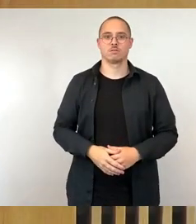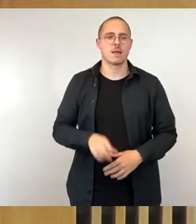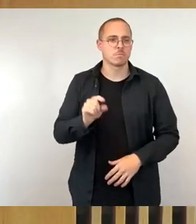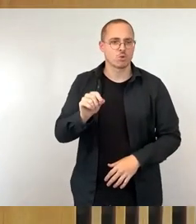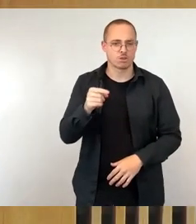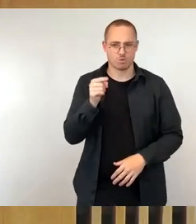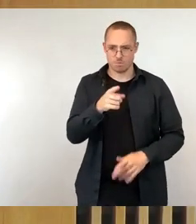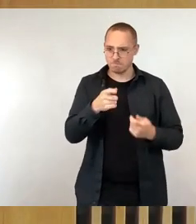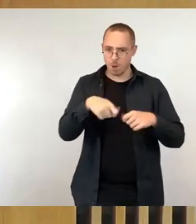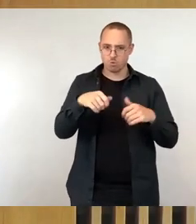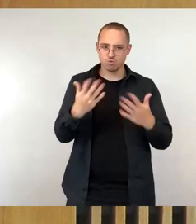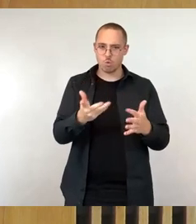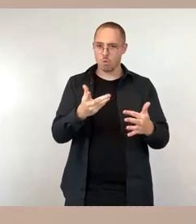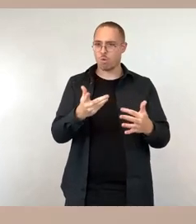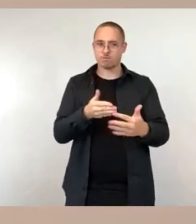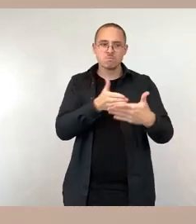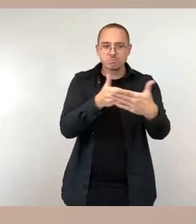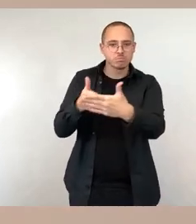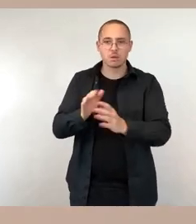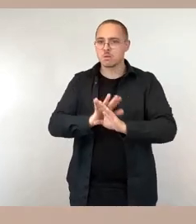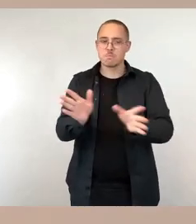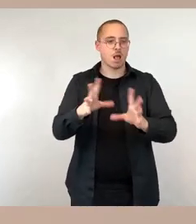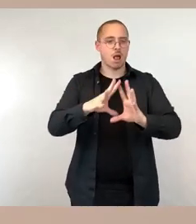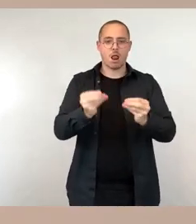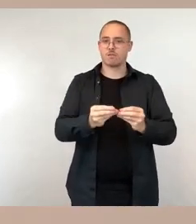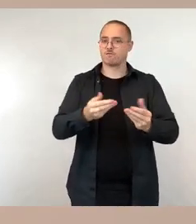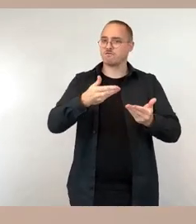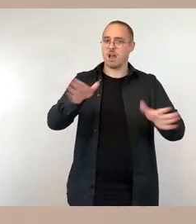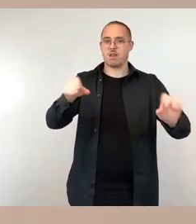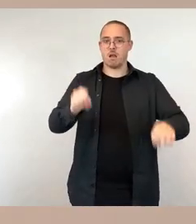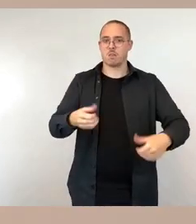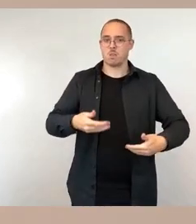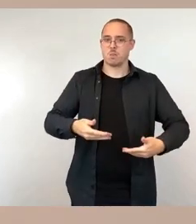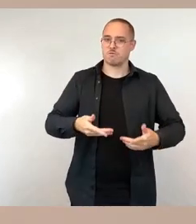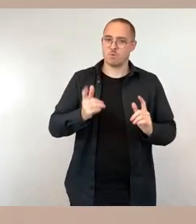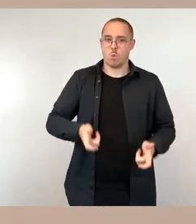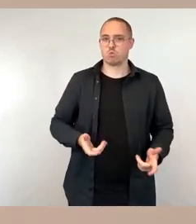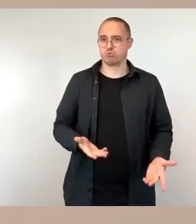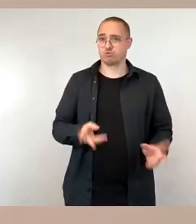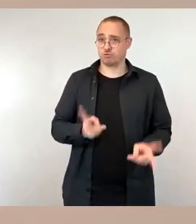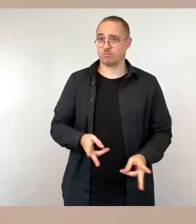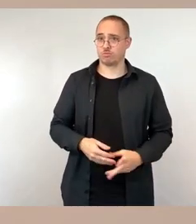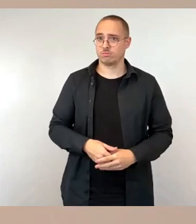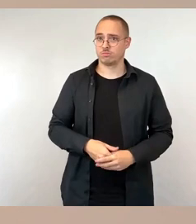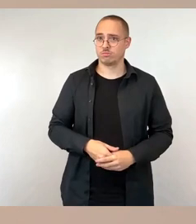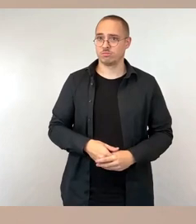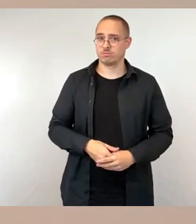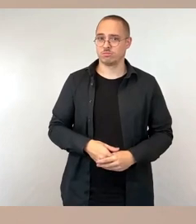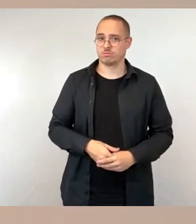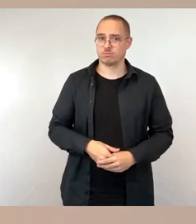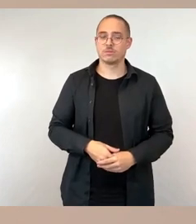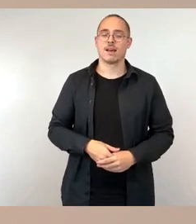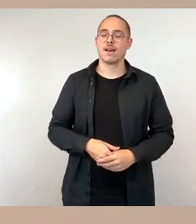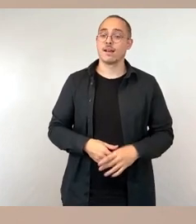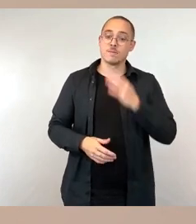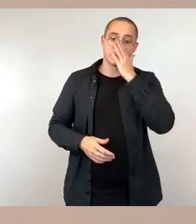Weg? Habe ich das richtig verstanden? Also die Genehmigungsfrage für das Parkhaus an